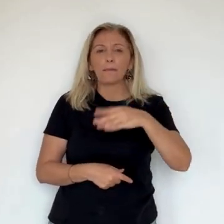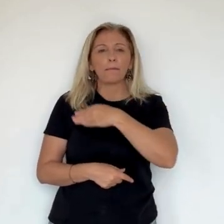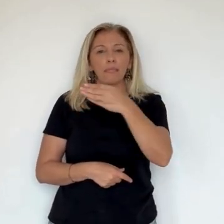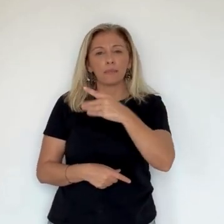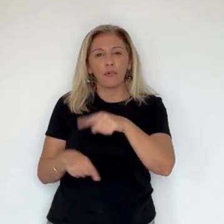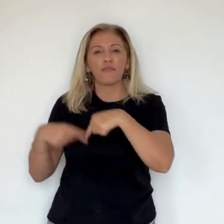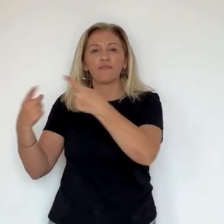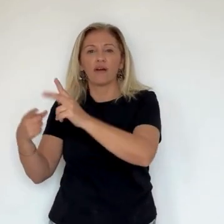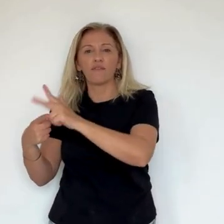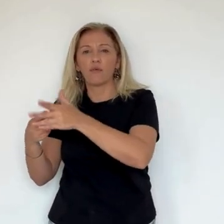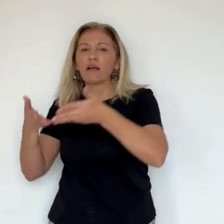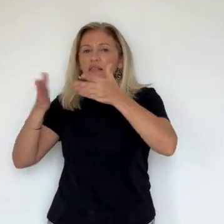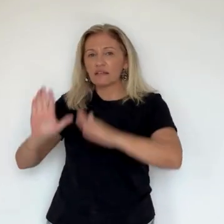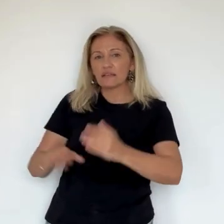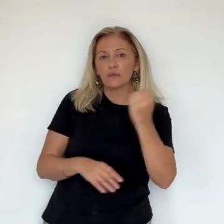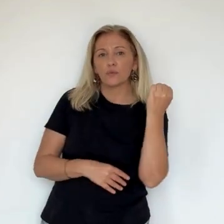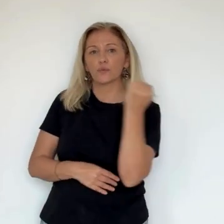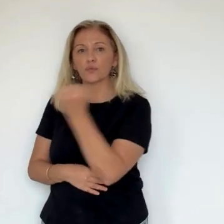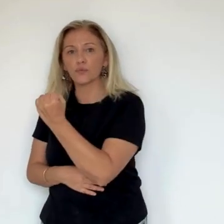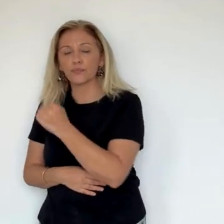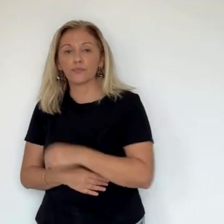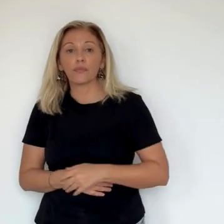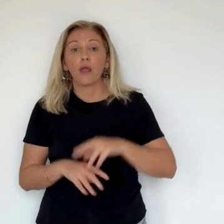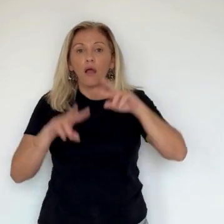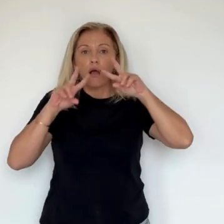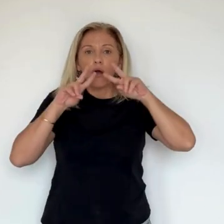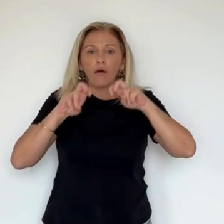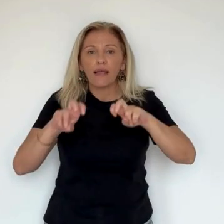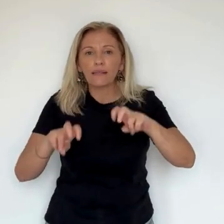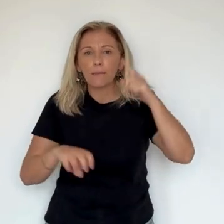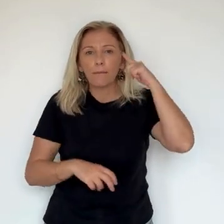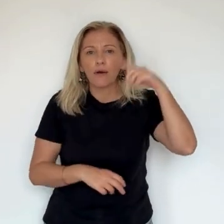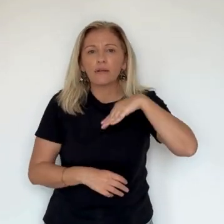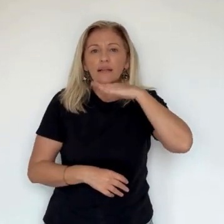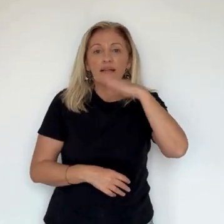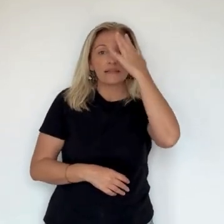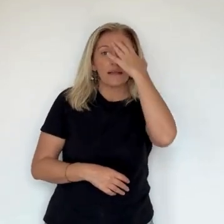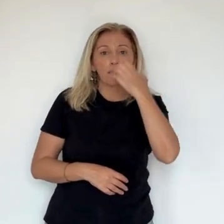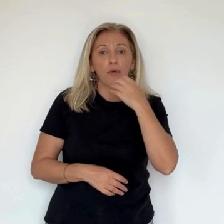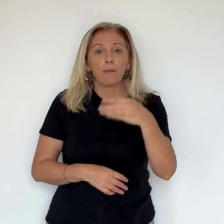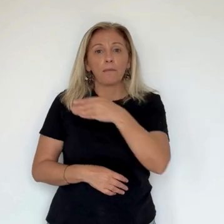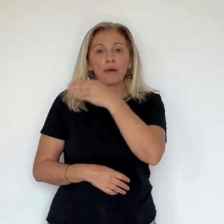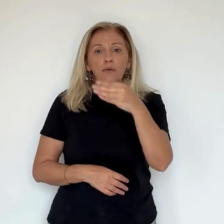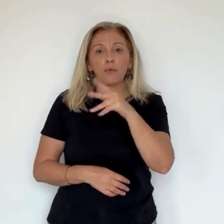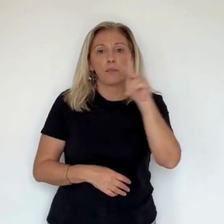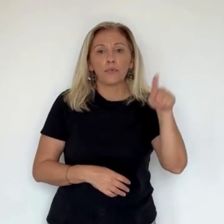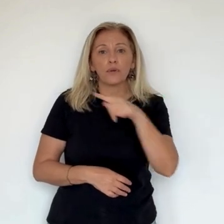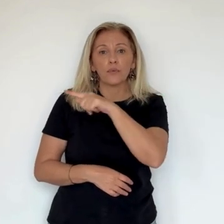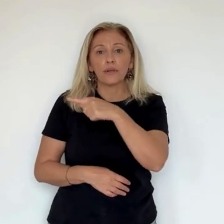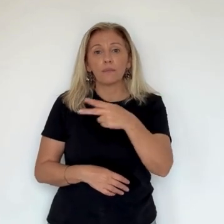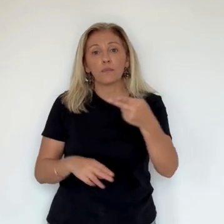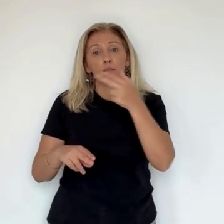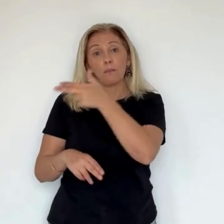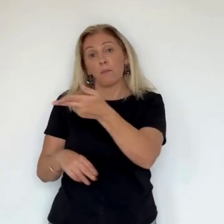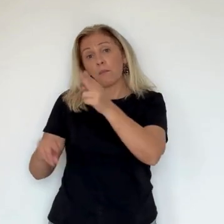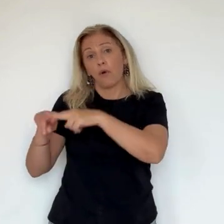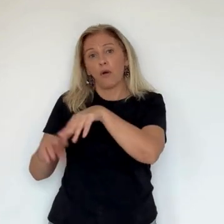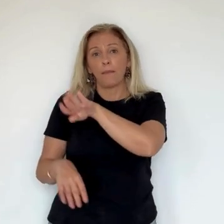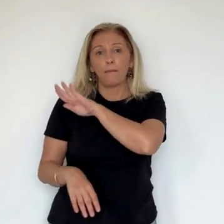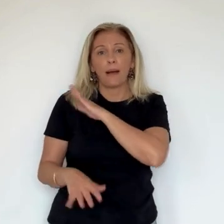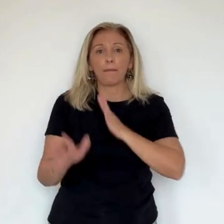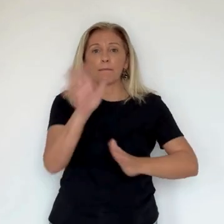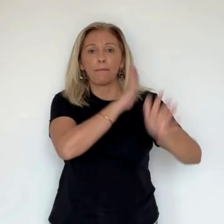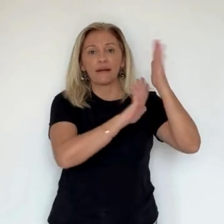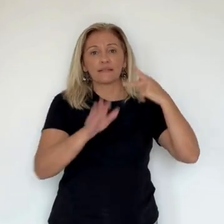appris la présence de la victime et décider alors de passer à l'action ? Au vu du passé de Massimo Ponchelet, cette dernière hypothèse est très